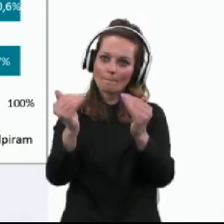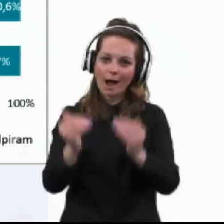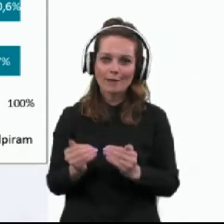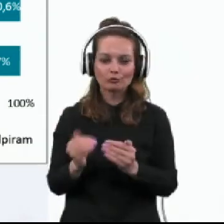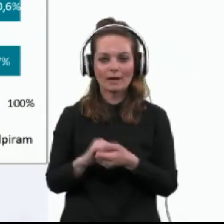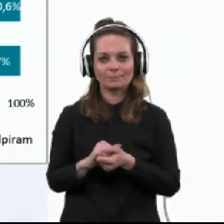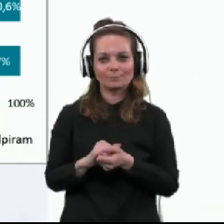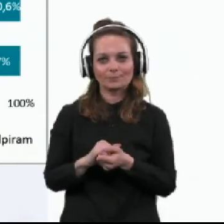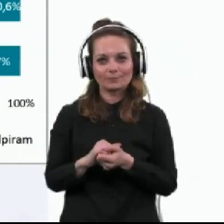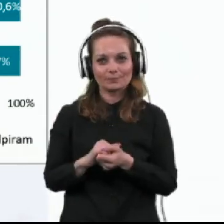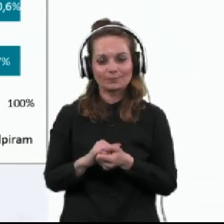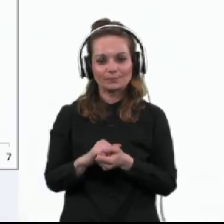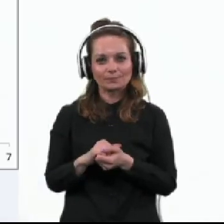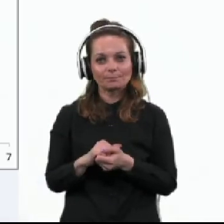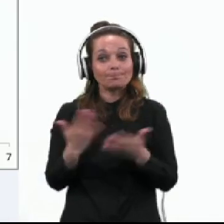manjša.